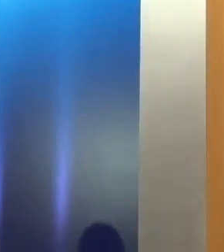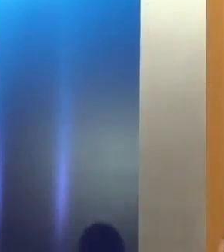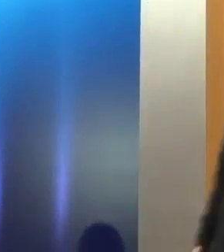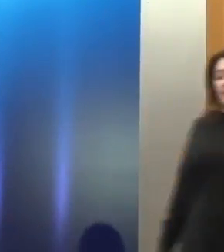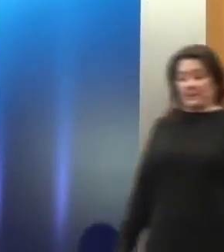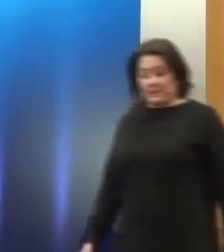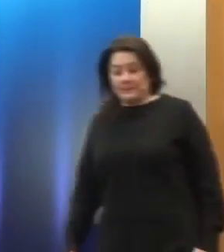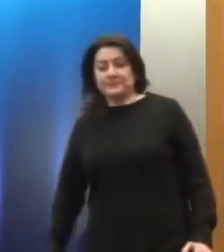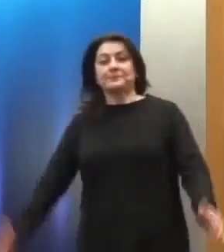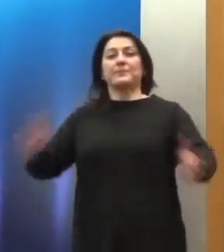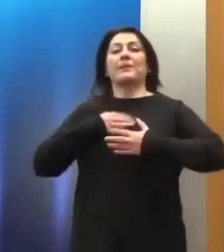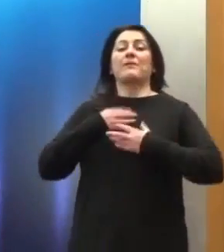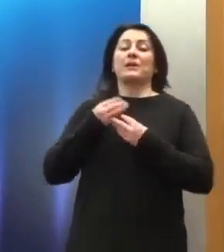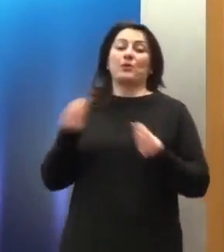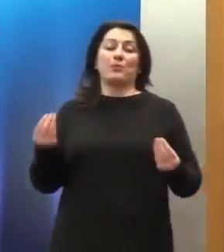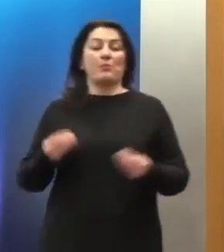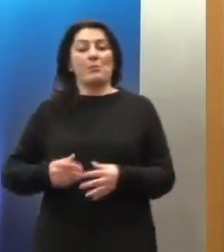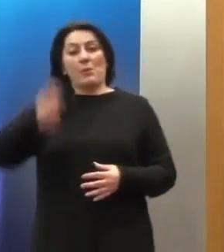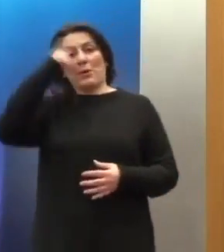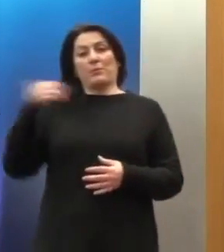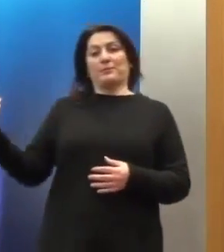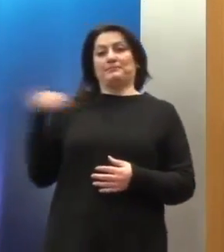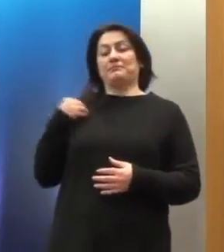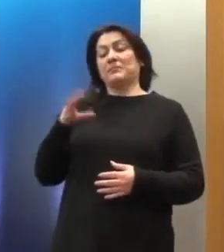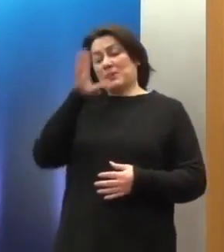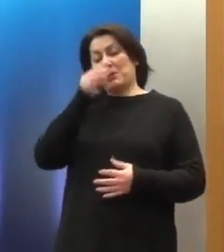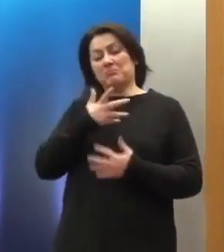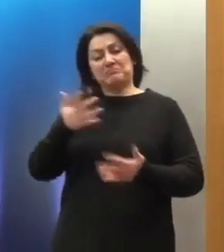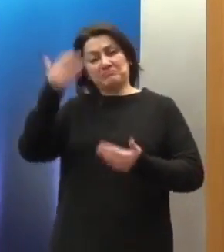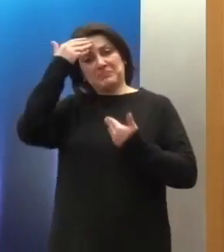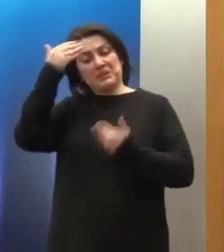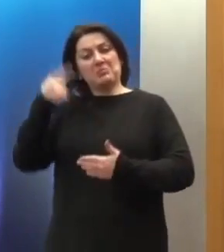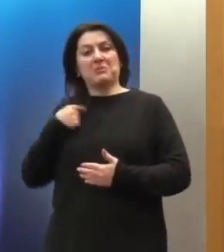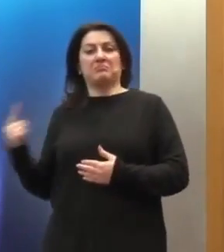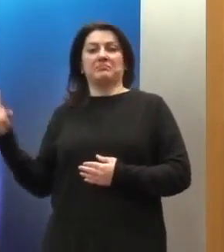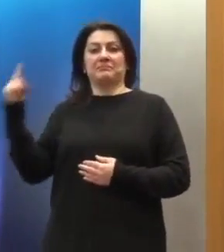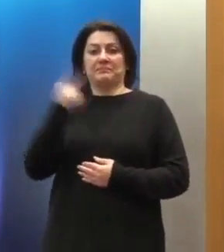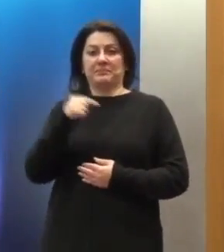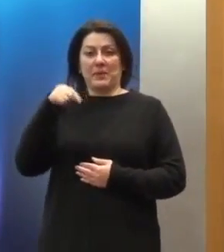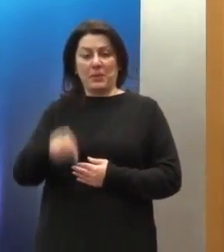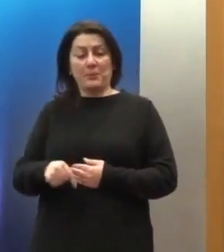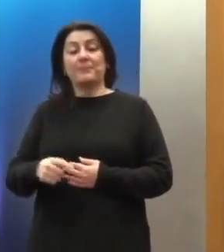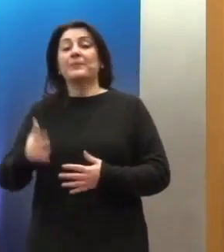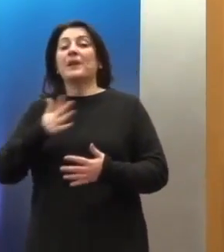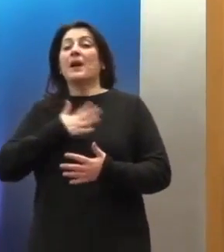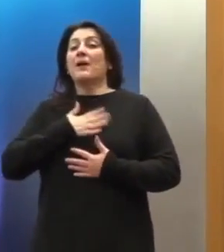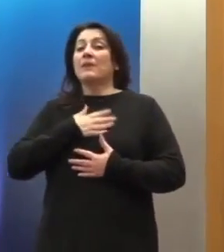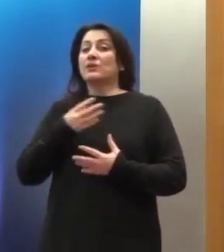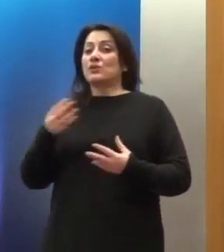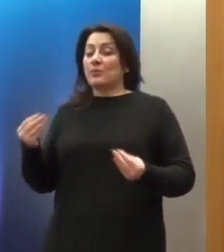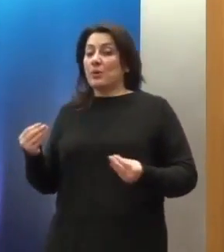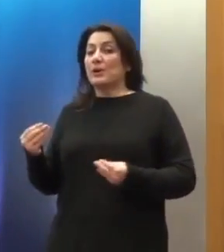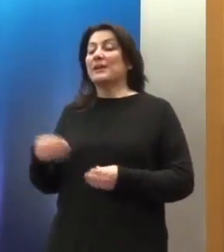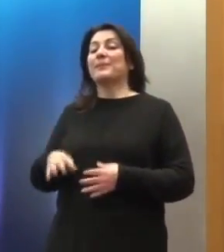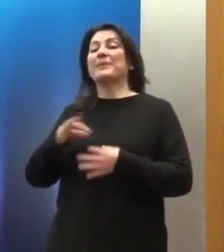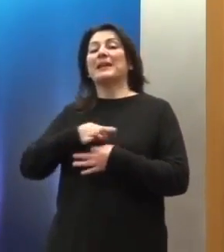Σας ευχαριστώ πολύ καταρχάς για την πρόσκληση. Για μένα είναι μεγάλη τιμή να επισκόψω μαζί σας σήμερα. Ευχαριστώ επίσης και τον κύριο Σησιλιάνο,